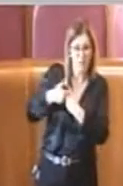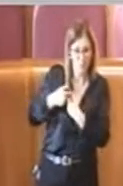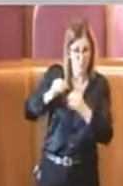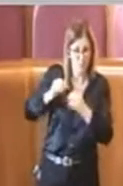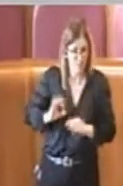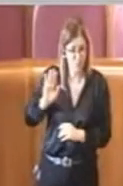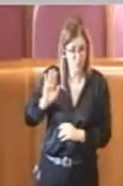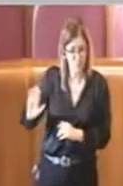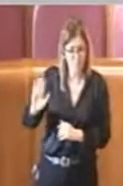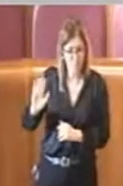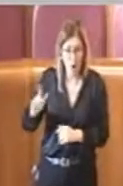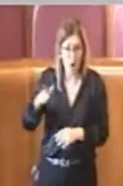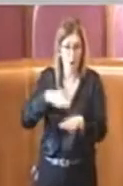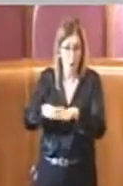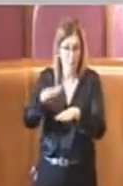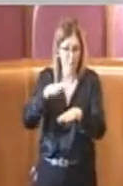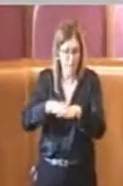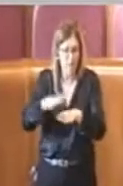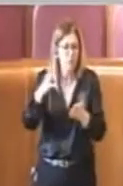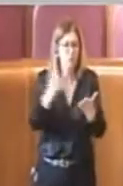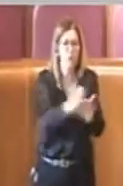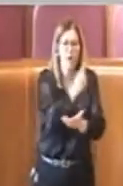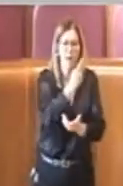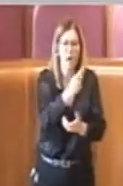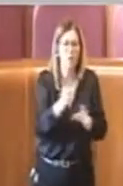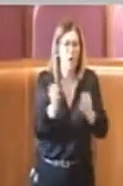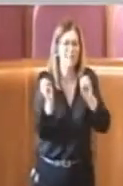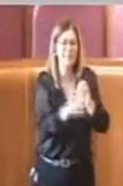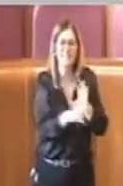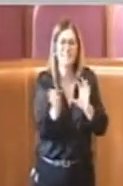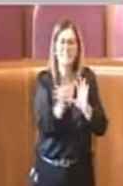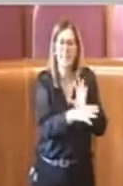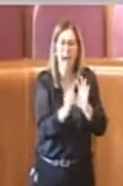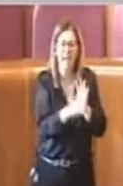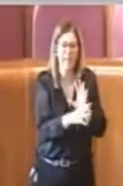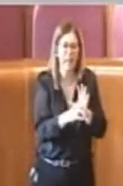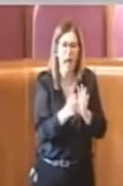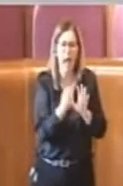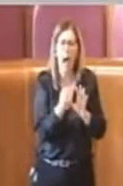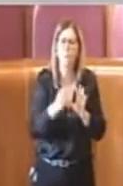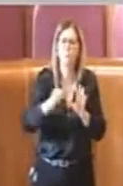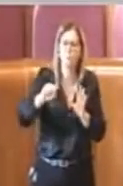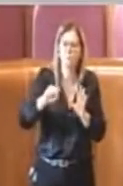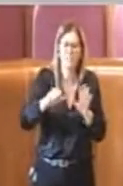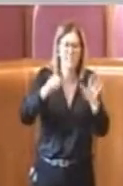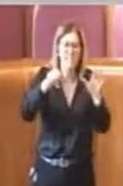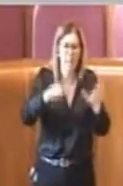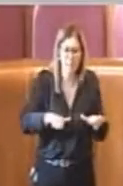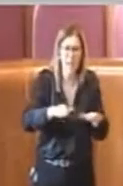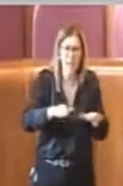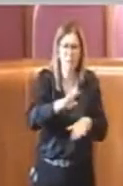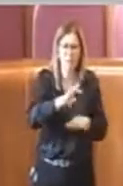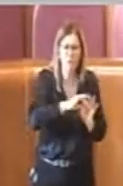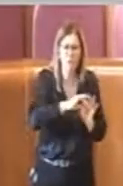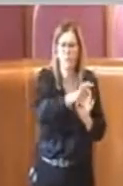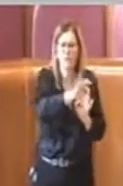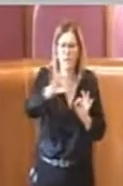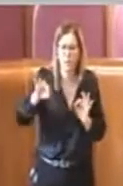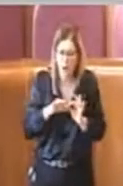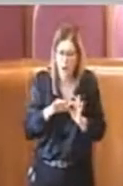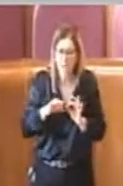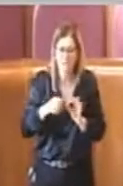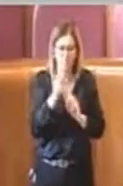a individuare una discarica abusiva di 6.400 metri quadri, dove effettuavano dei rochi tossici,